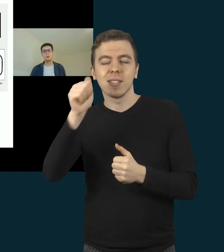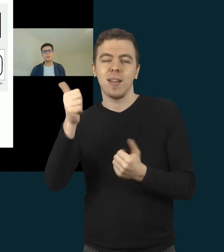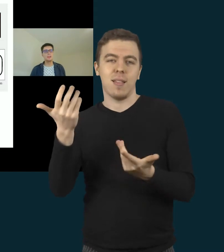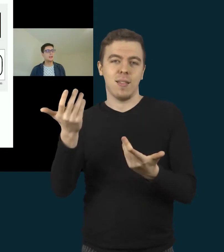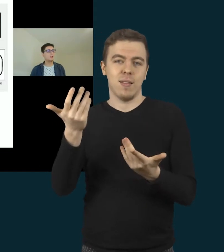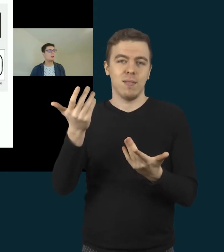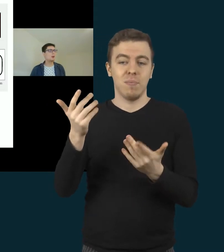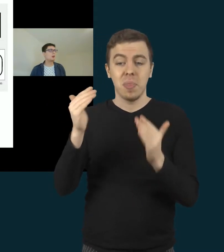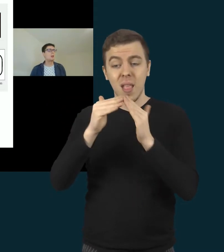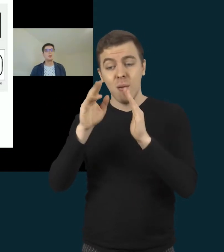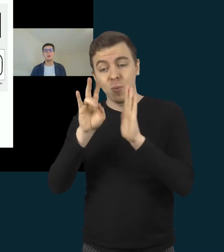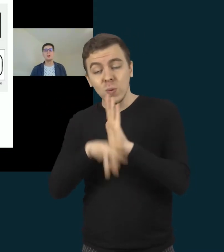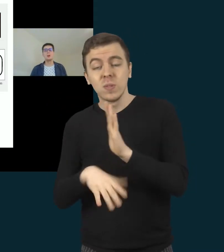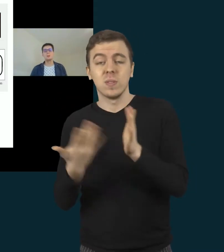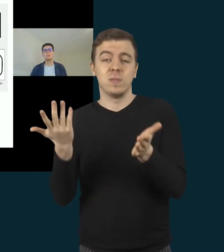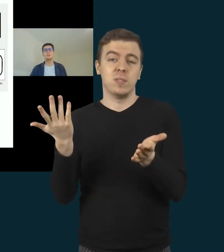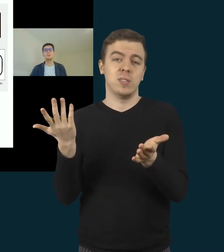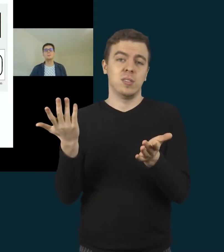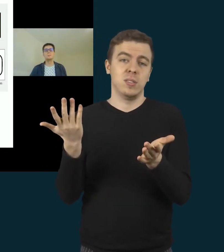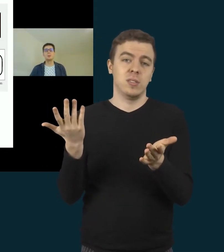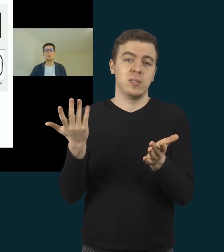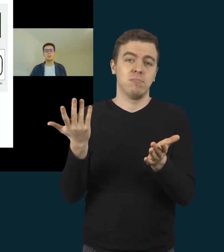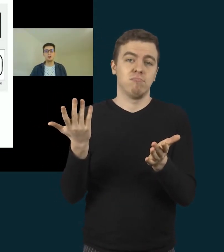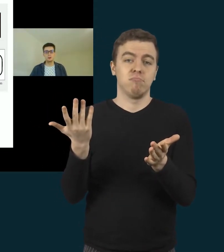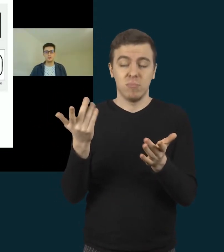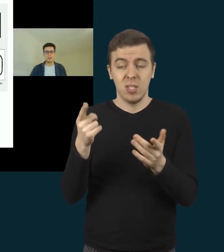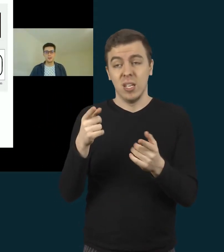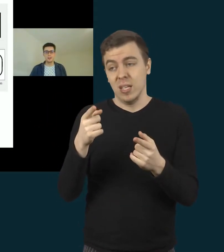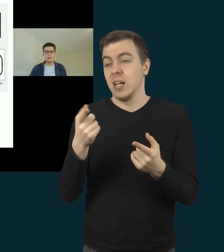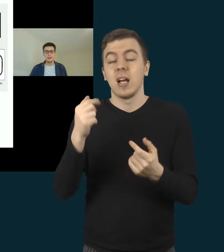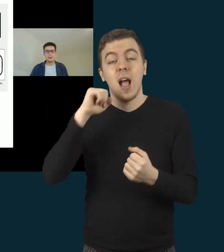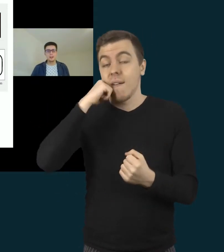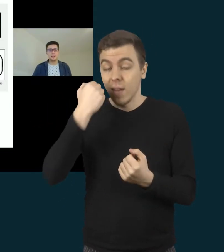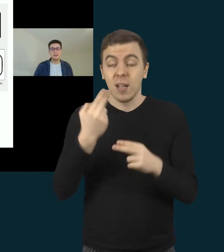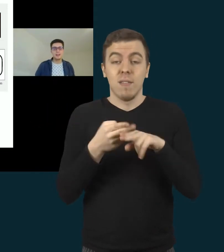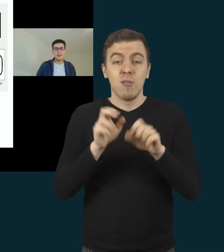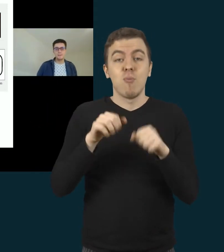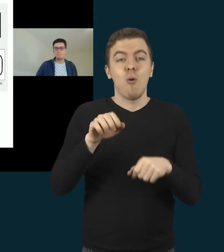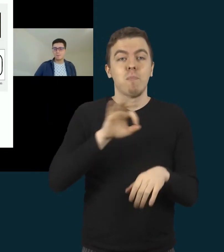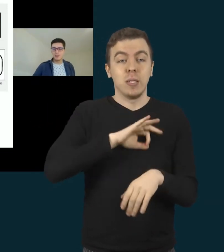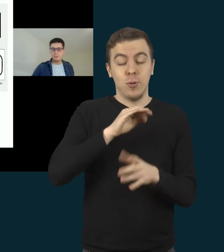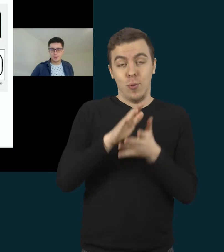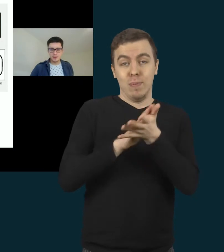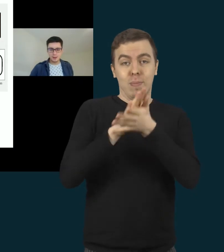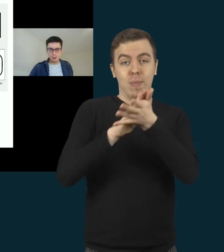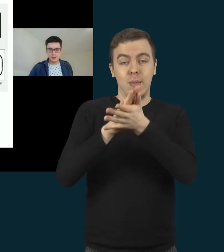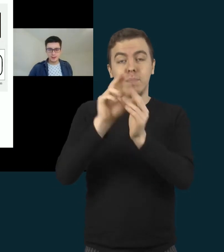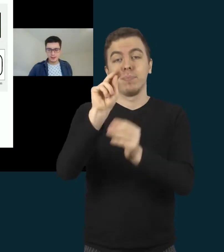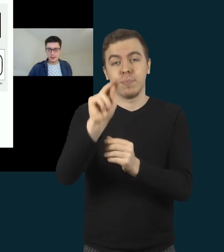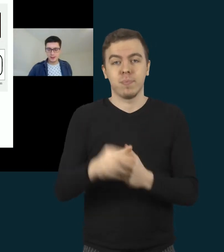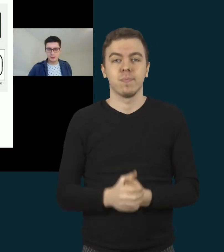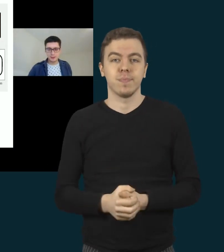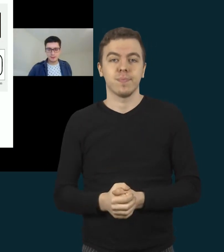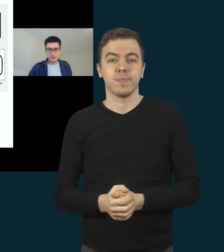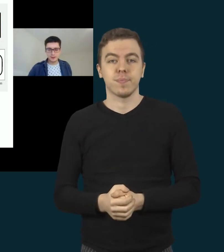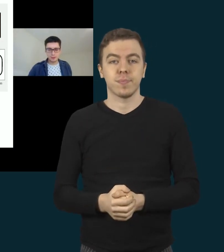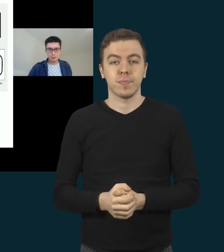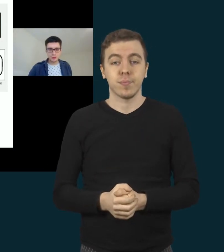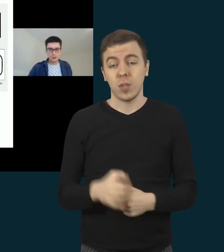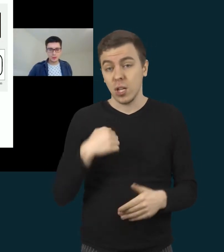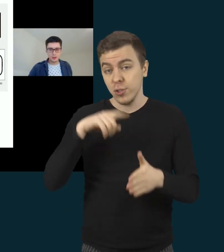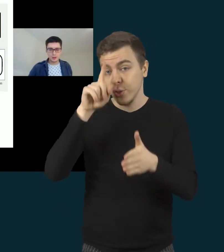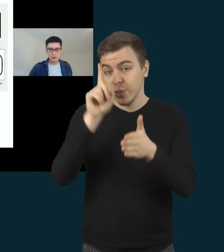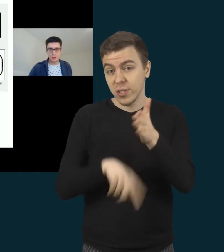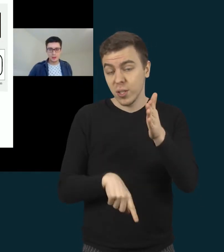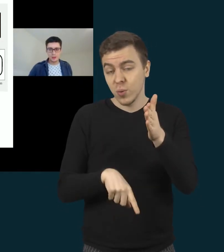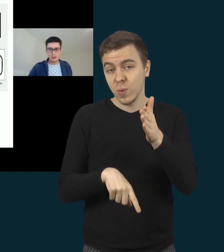būtėje, jo dieno tvarkyje. Tai dabar tikiuosi pavyks mums